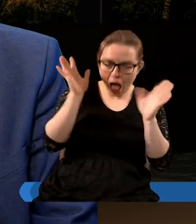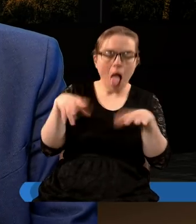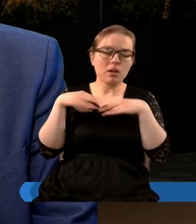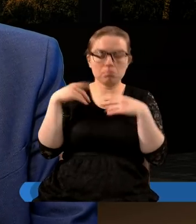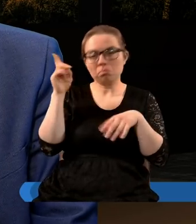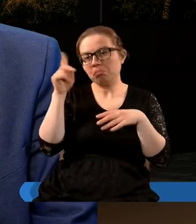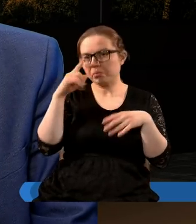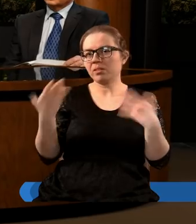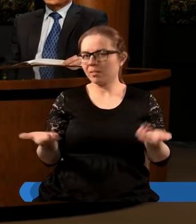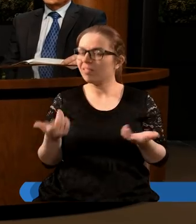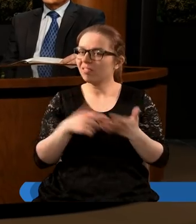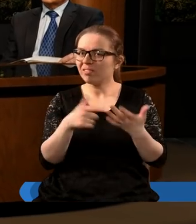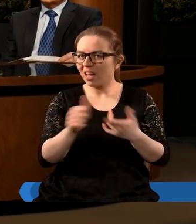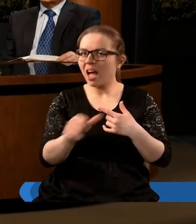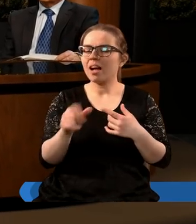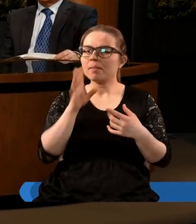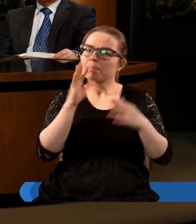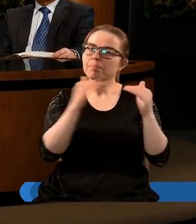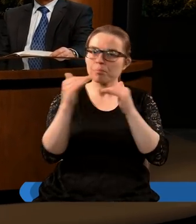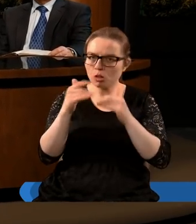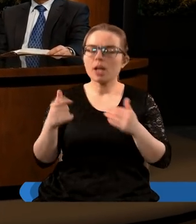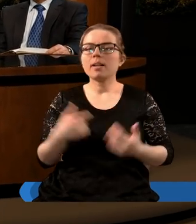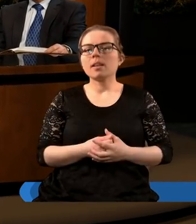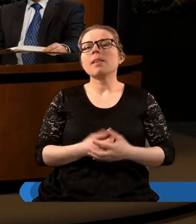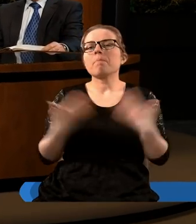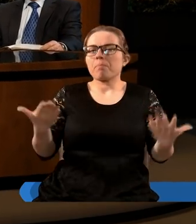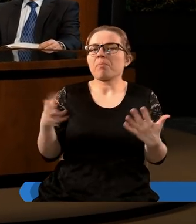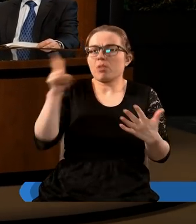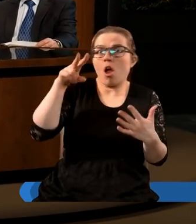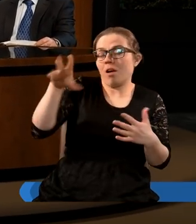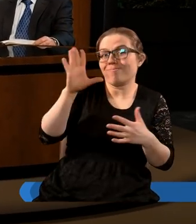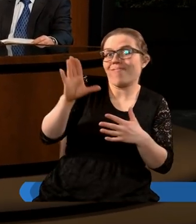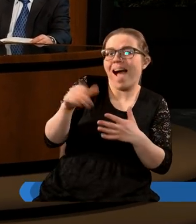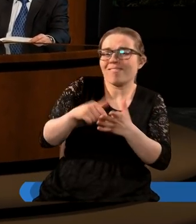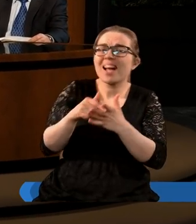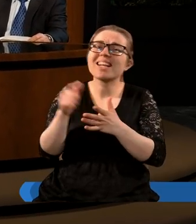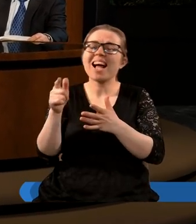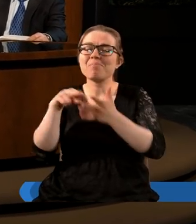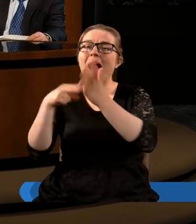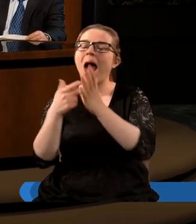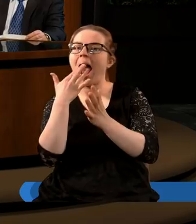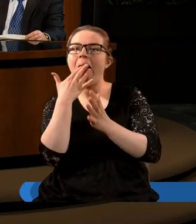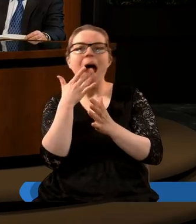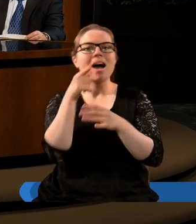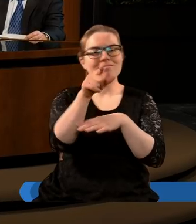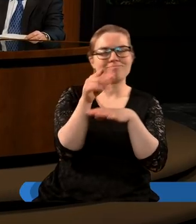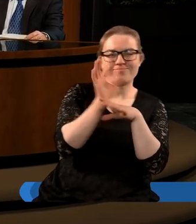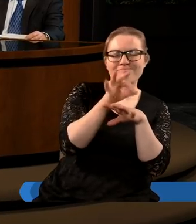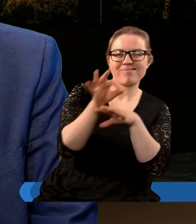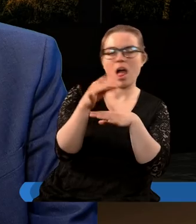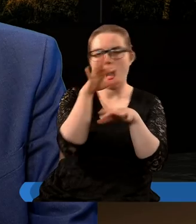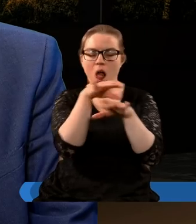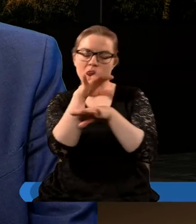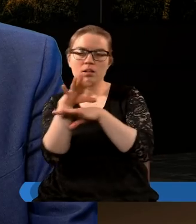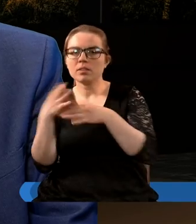ale widzimy to nawet o kupcach ziemi. Ktoś ma w tym interes, by ten sojusz trwał, prawda. My też